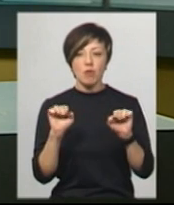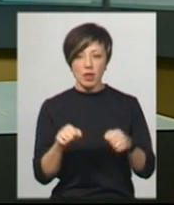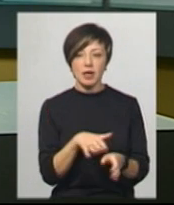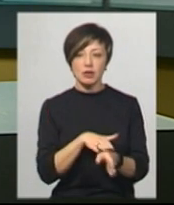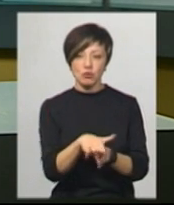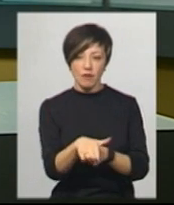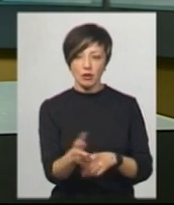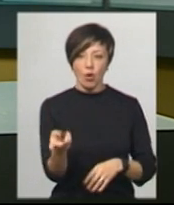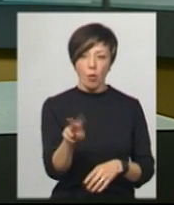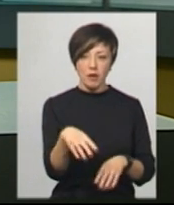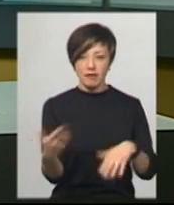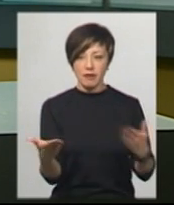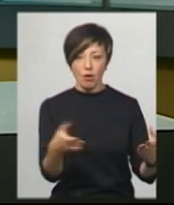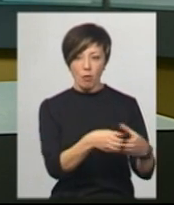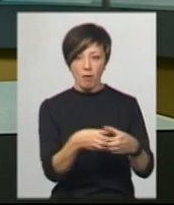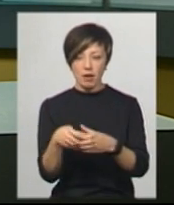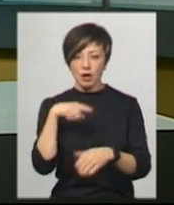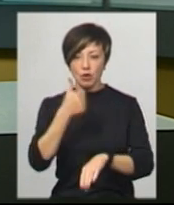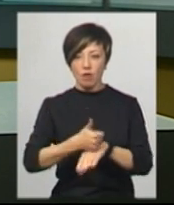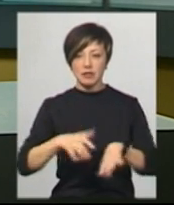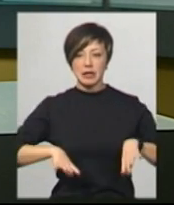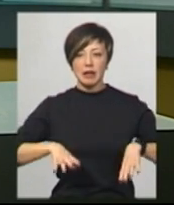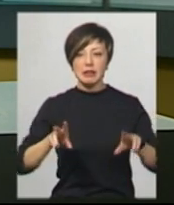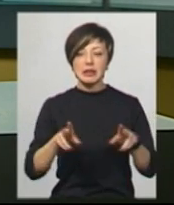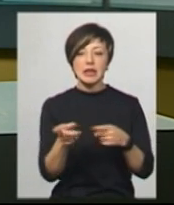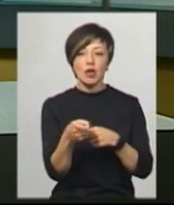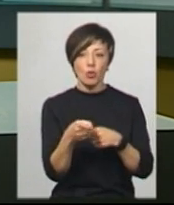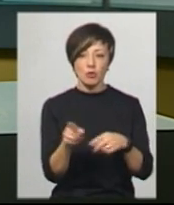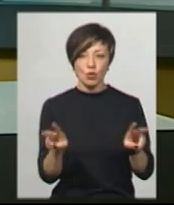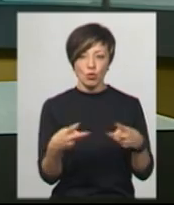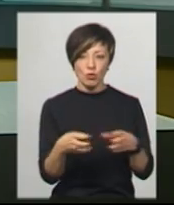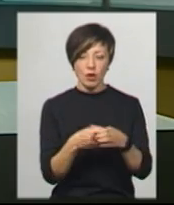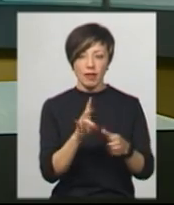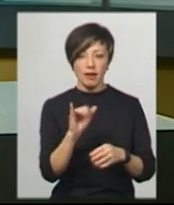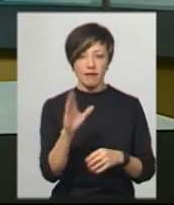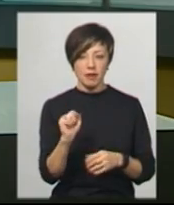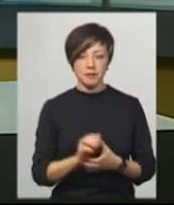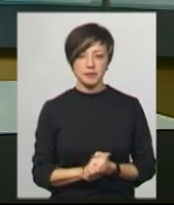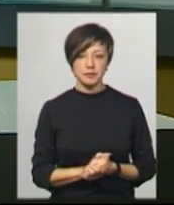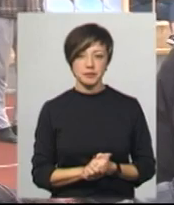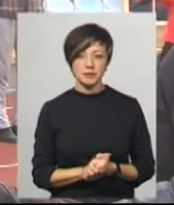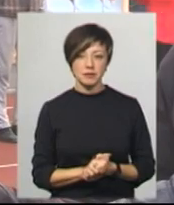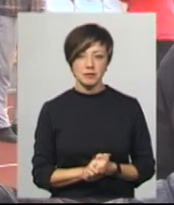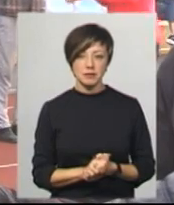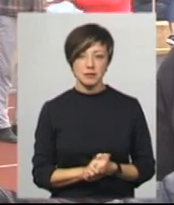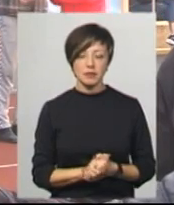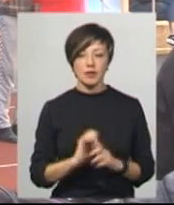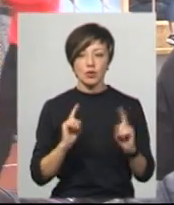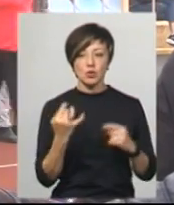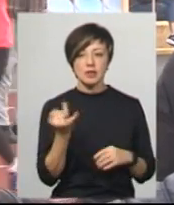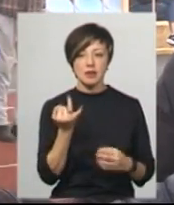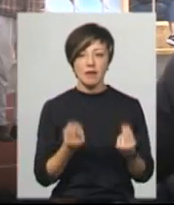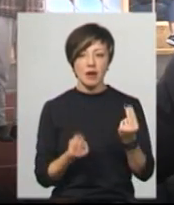реалізувати обидві команди, каже головний тренер Тернопільського футбольного клубу Нива Василь Малик. Досить цікава гра.